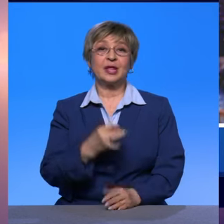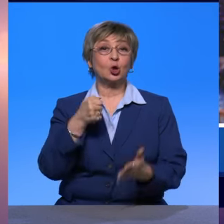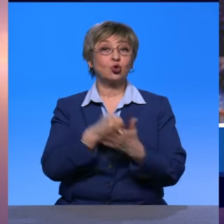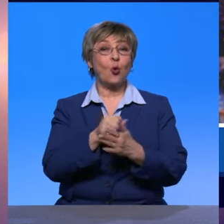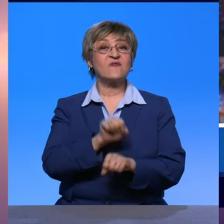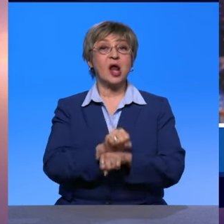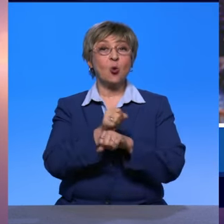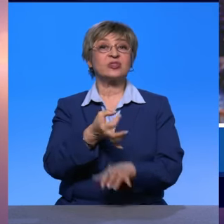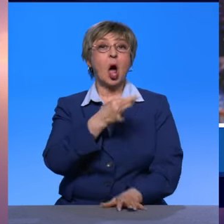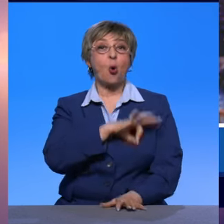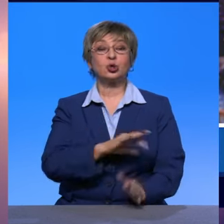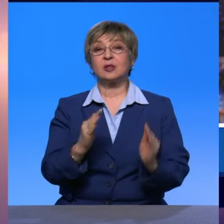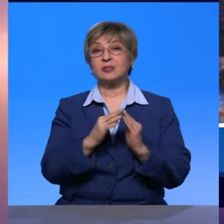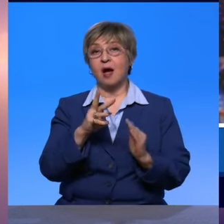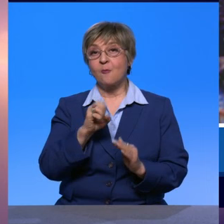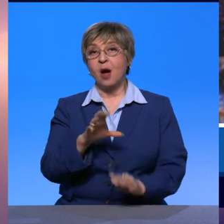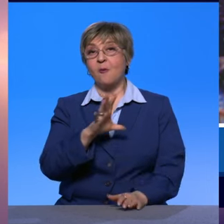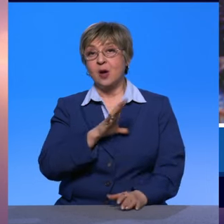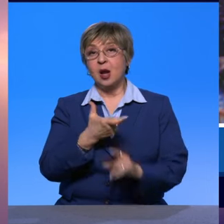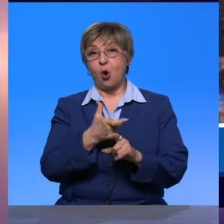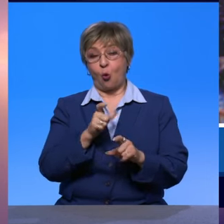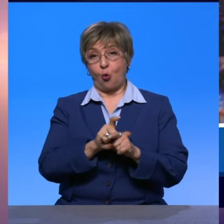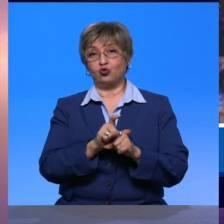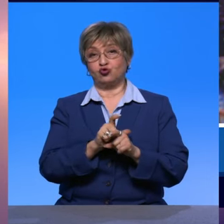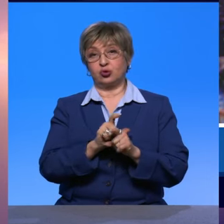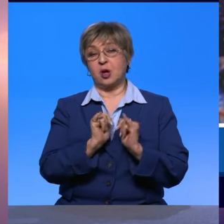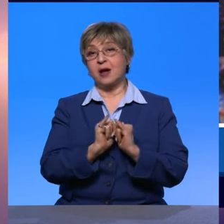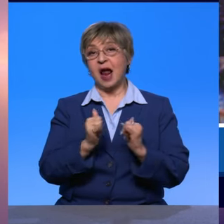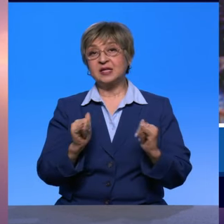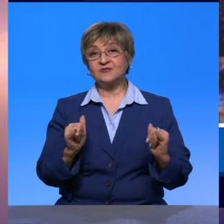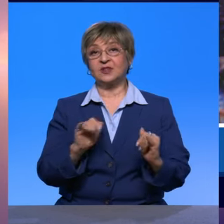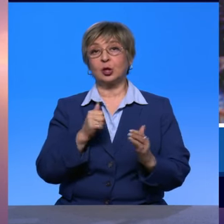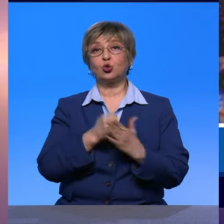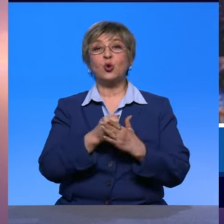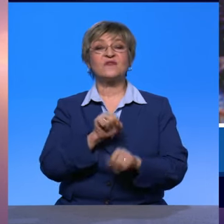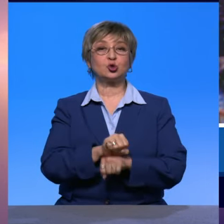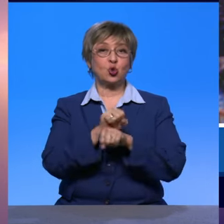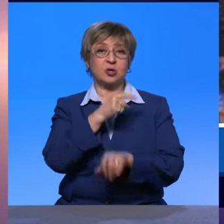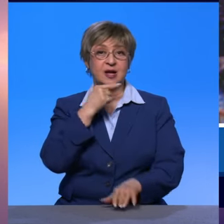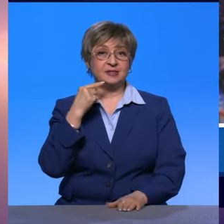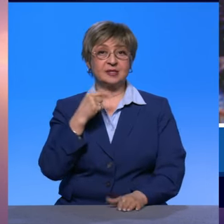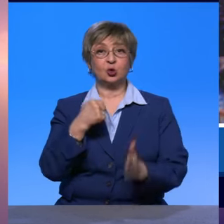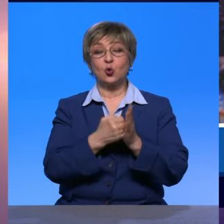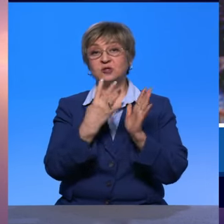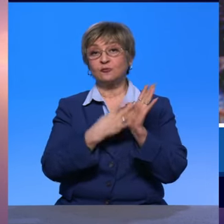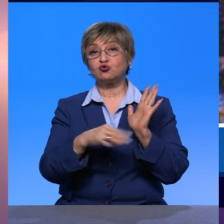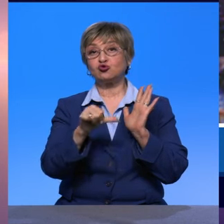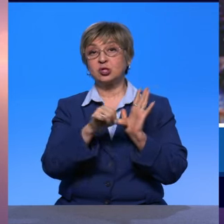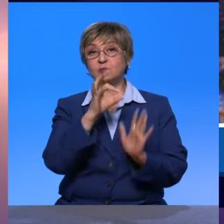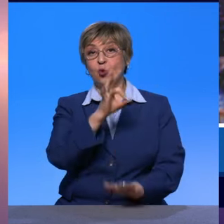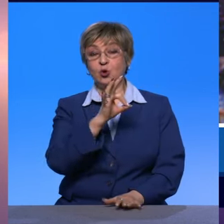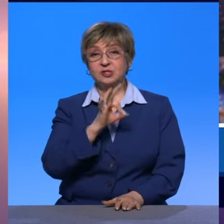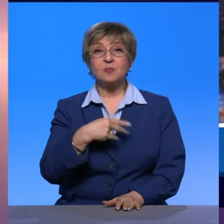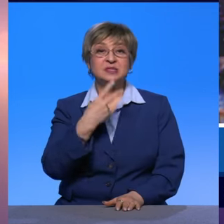доходные дома, собственно, были очень широко развиты в дореволюционной России. До 96%. Вот мы с коллегами